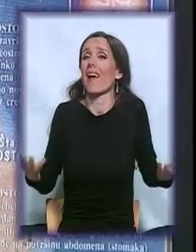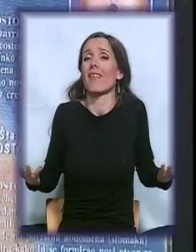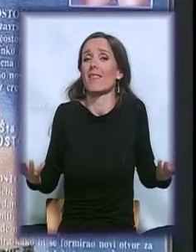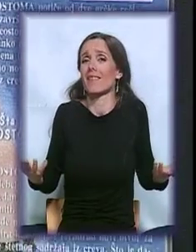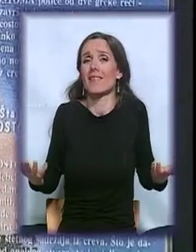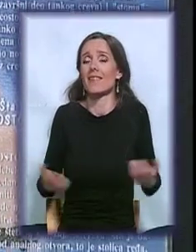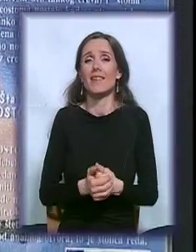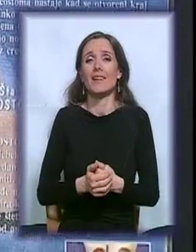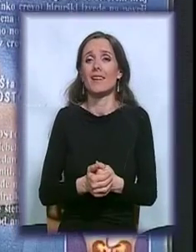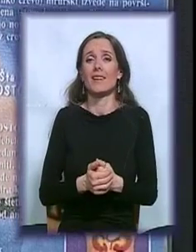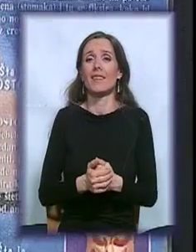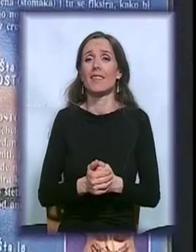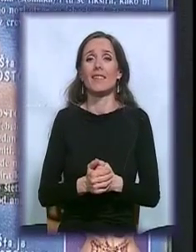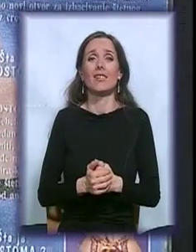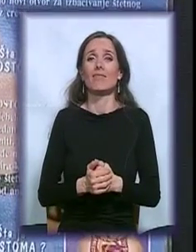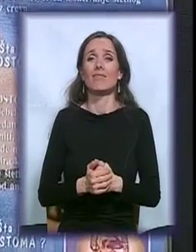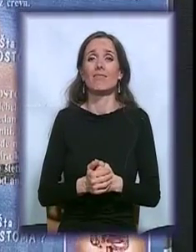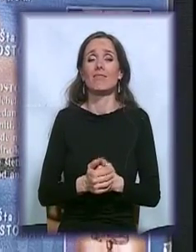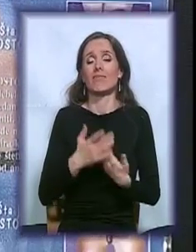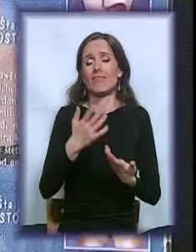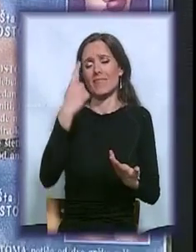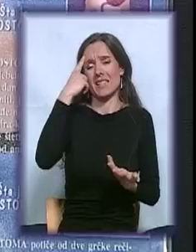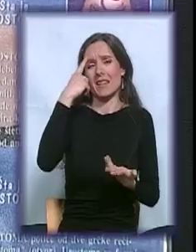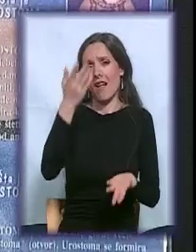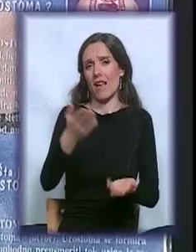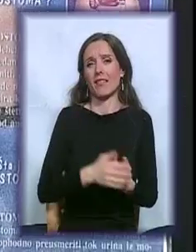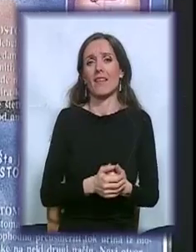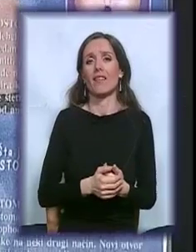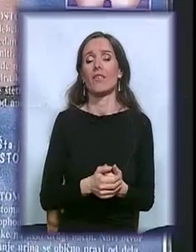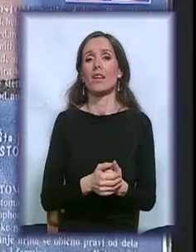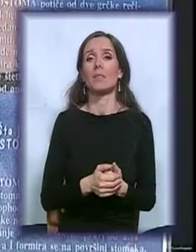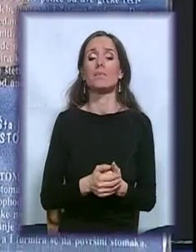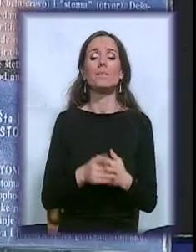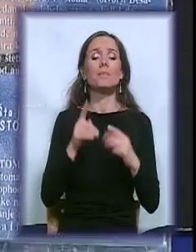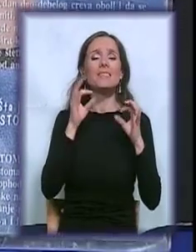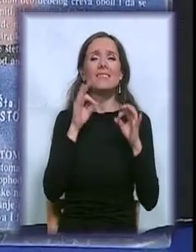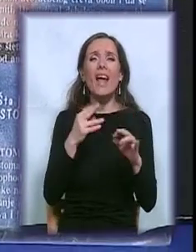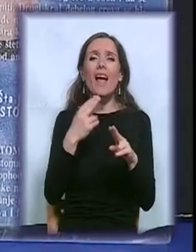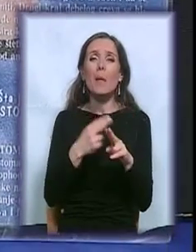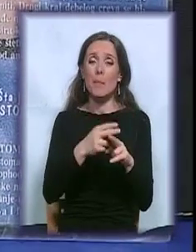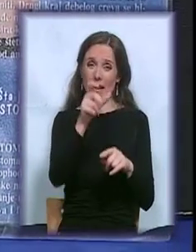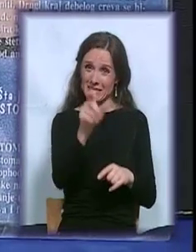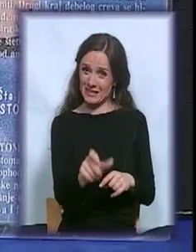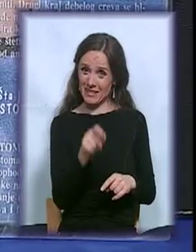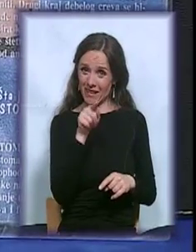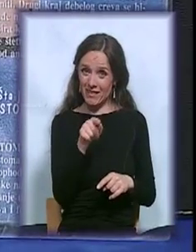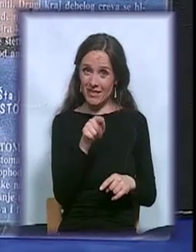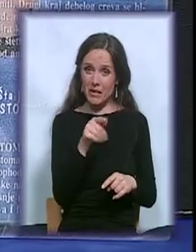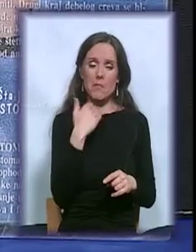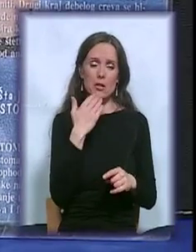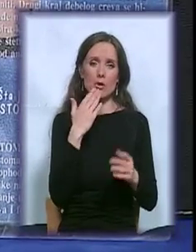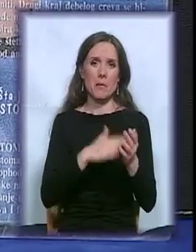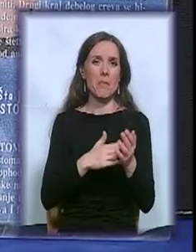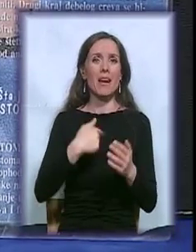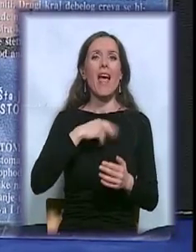o tome, mislim, sasvim dovoljno. Jer svaki pacijent, bez obzira, recimo, ja s tomu